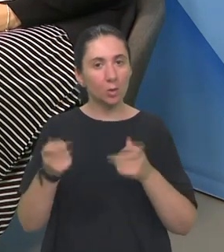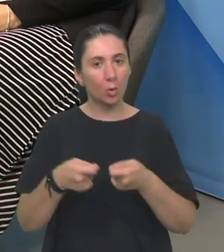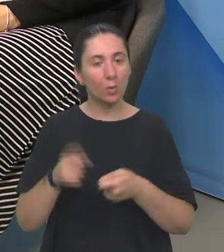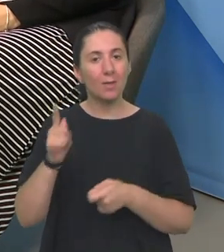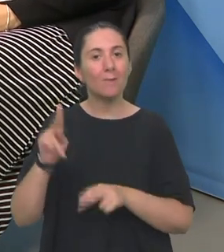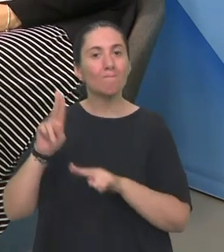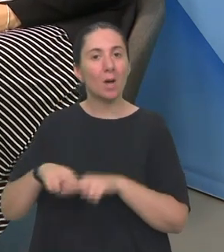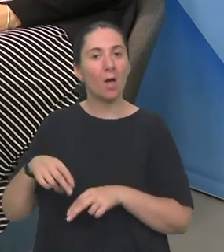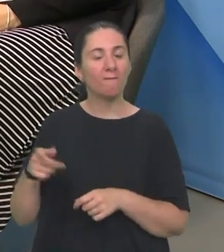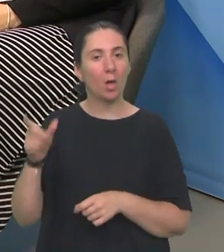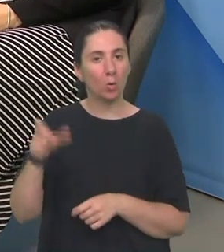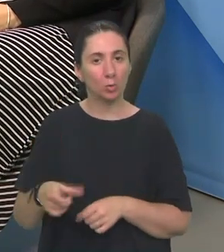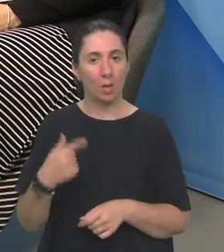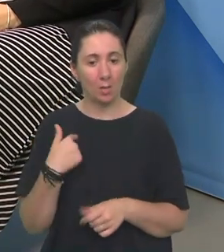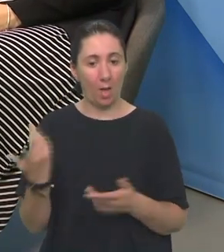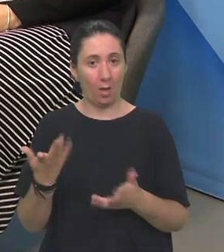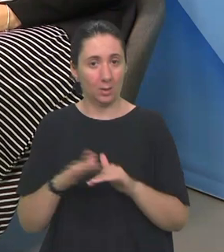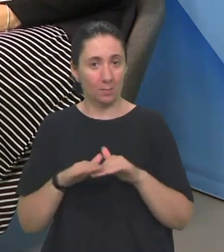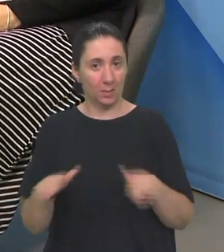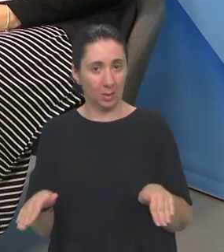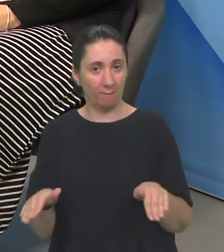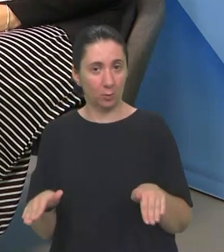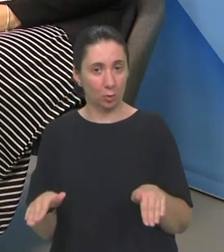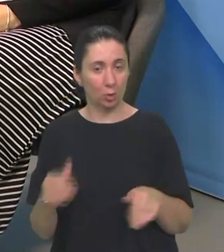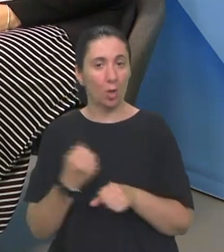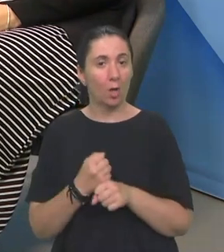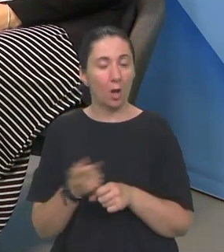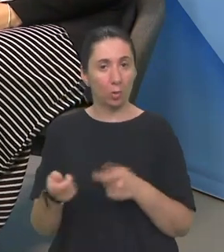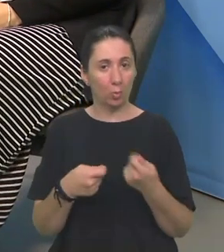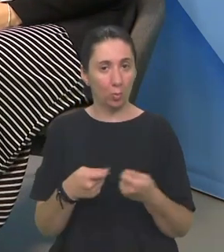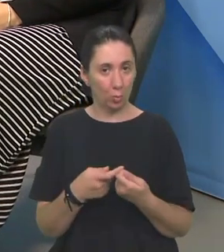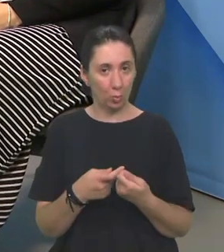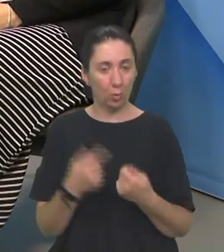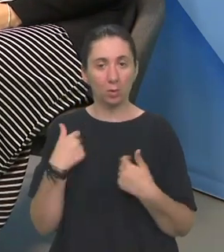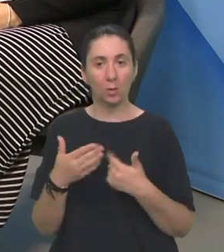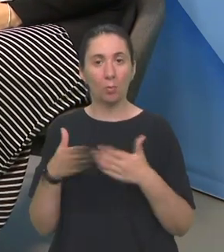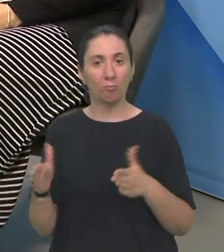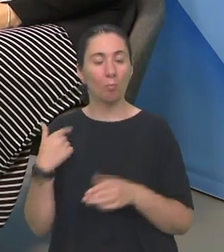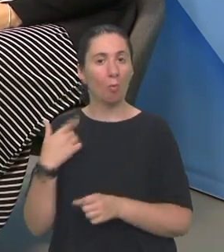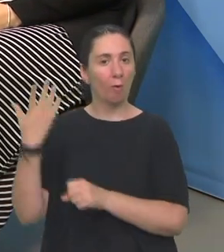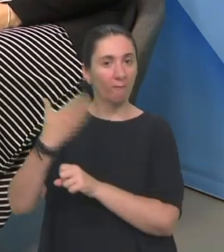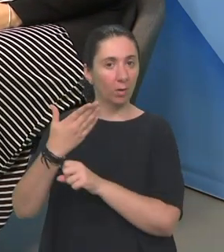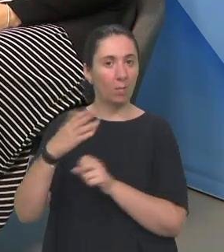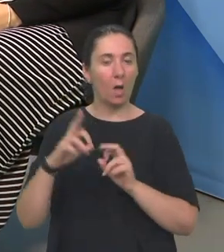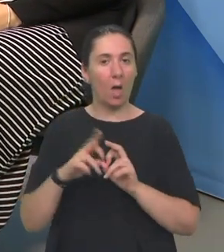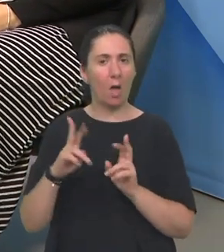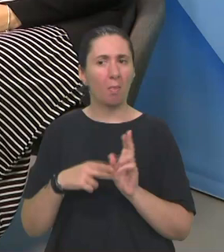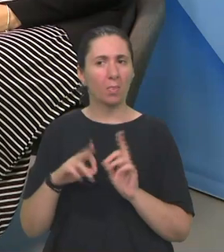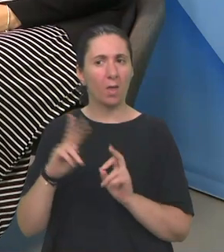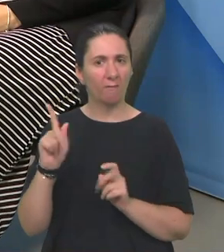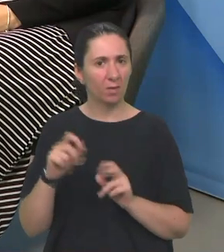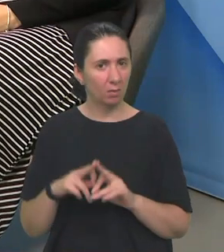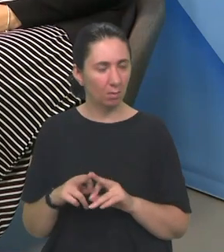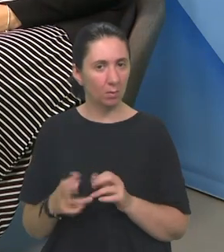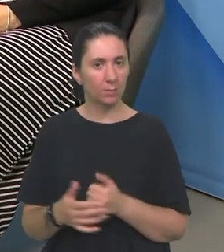i pravne osobe Ja sam kad sam završila radu udruzi otvorila svoju firmu Anavitu I